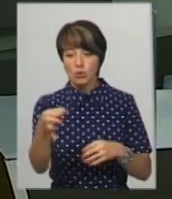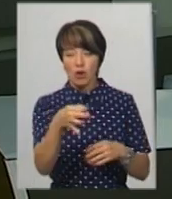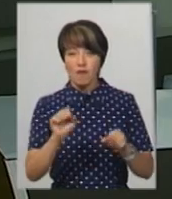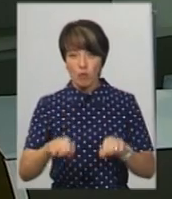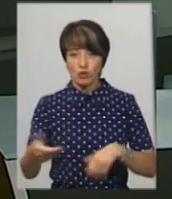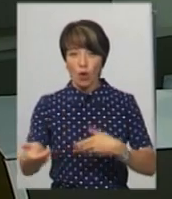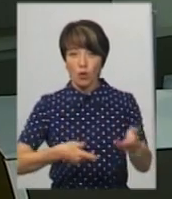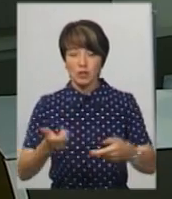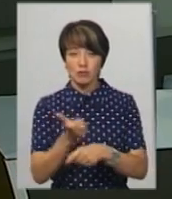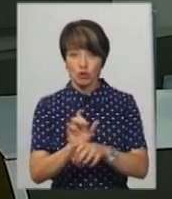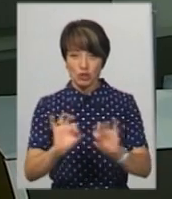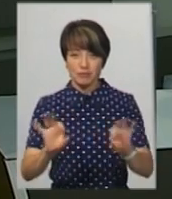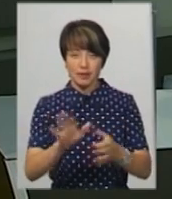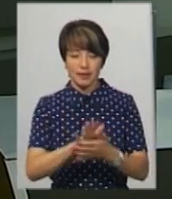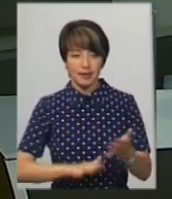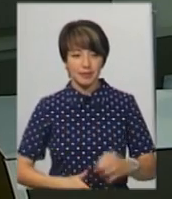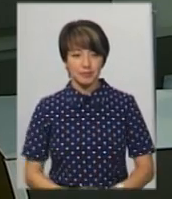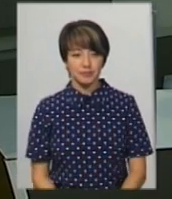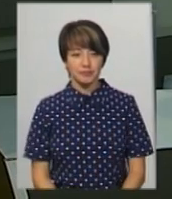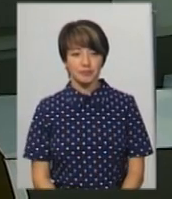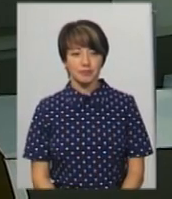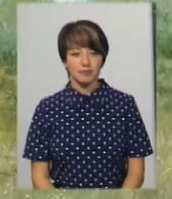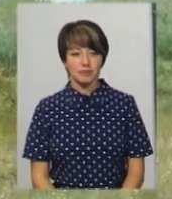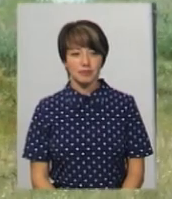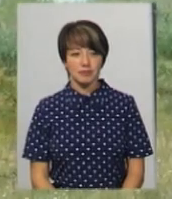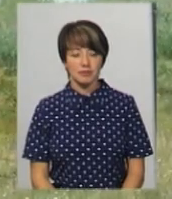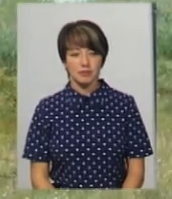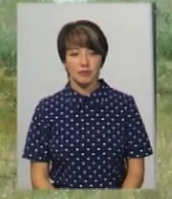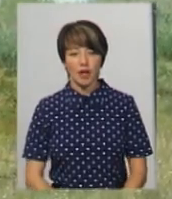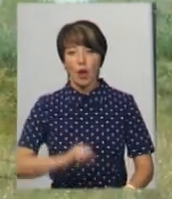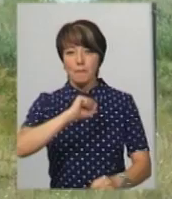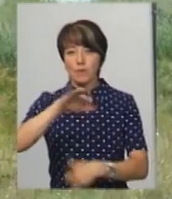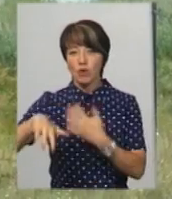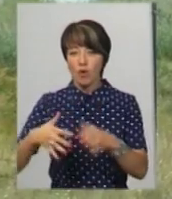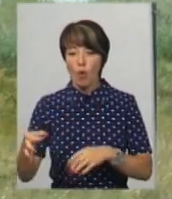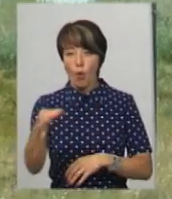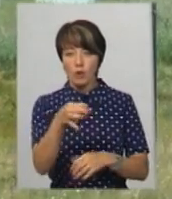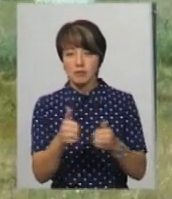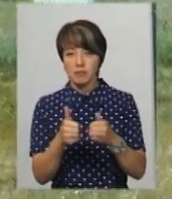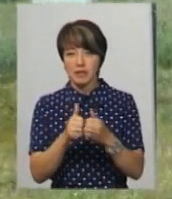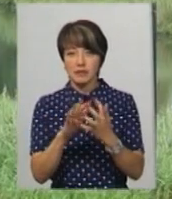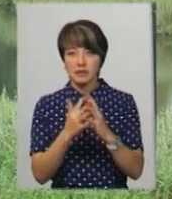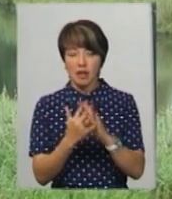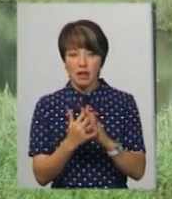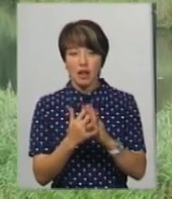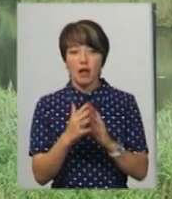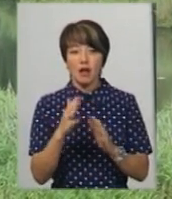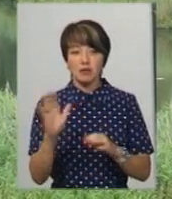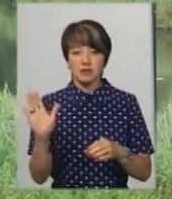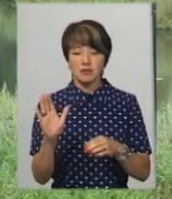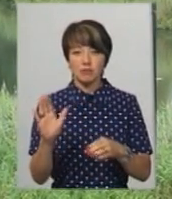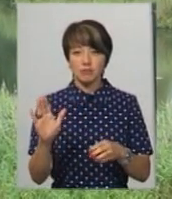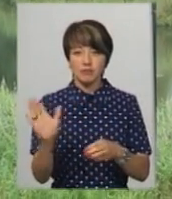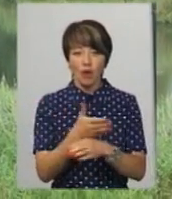ходити. Більше знає Михайло Жила. Від Буревію в озері Солонча поблизу села Вікторівка зірвало острів Страви та